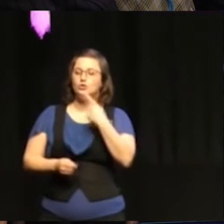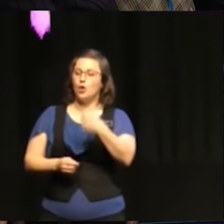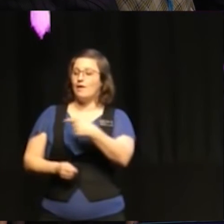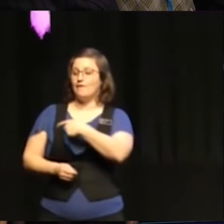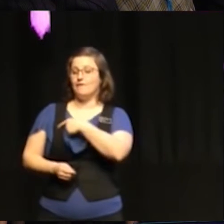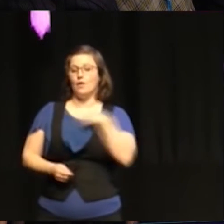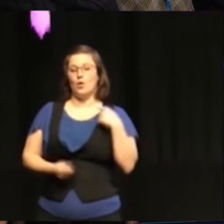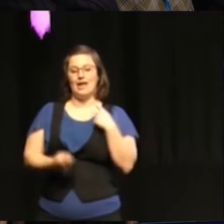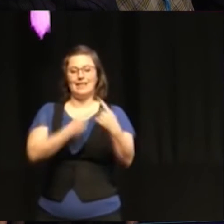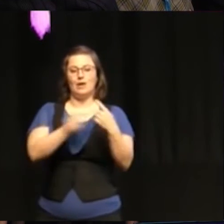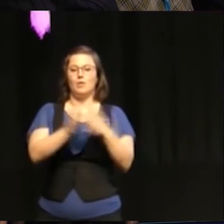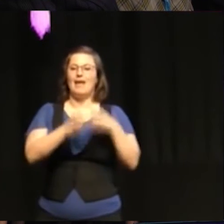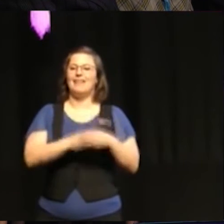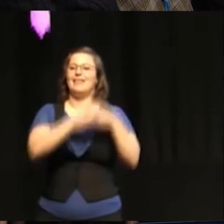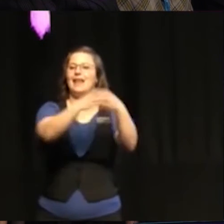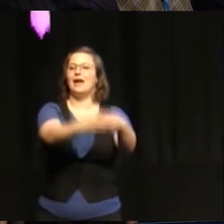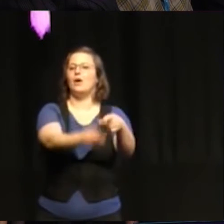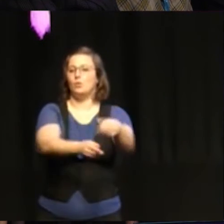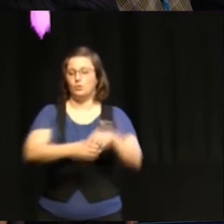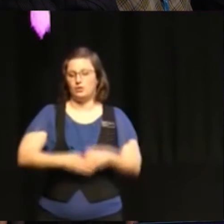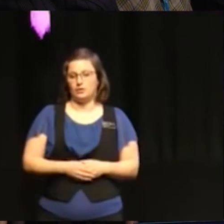delegationen bland annat.